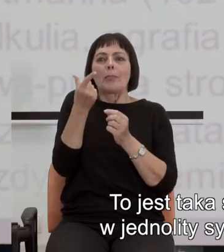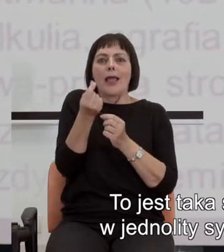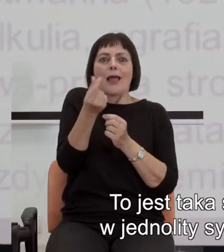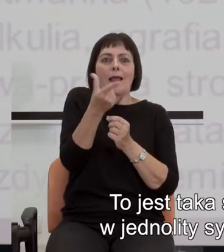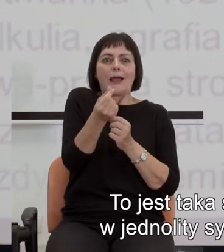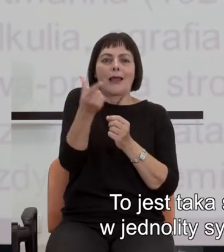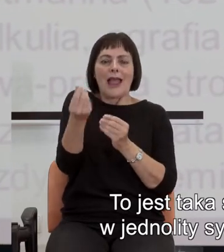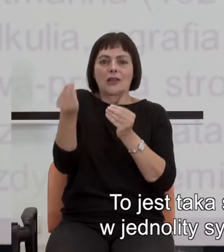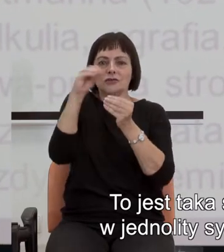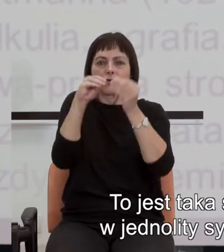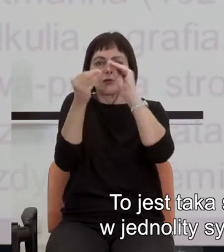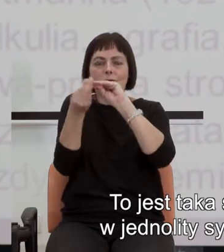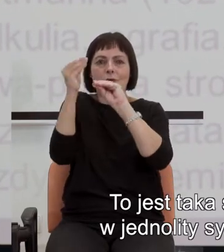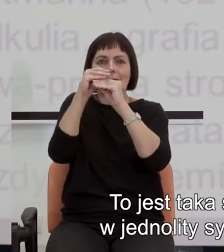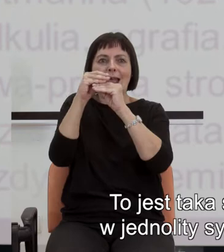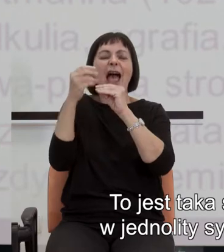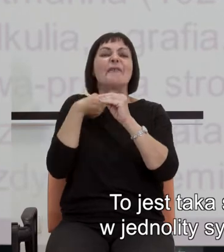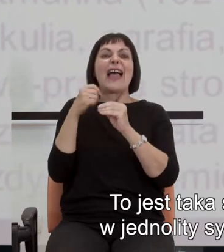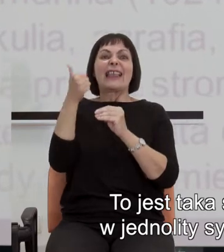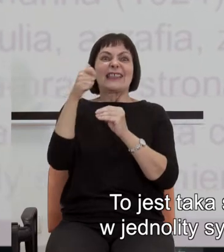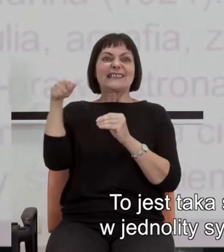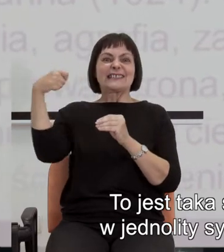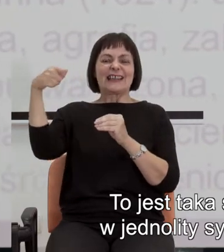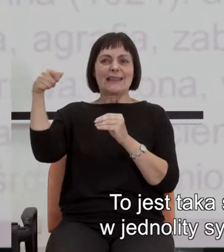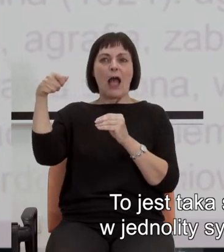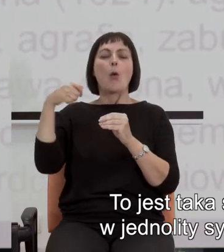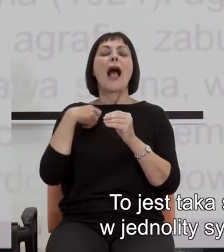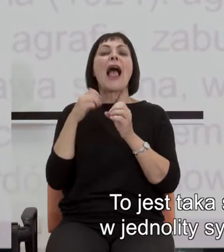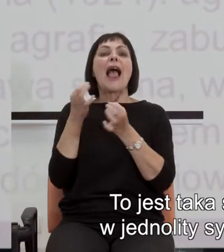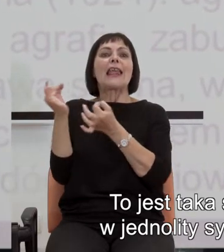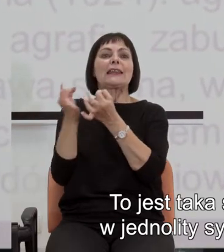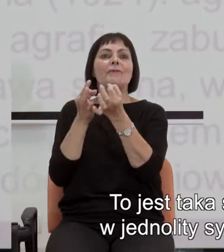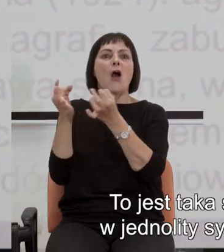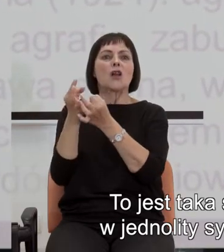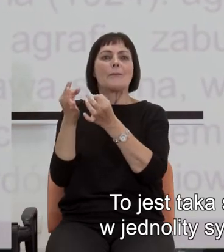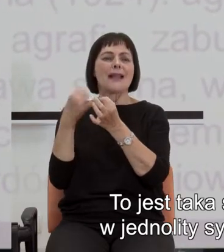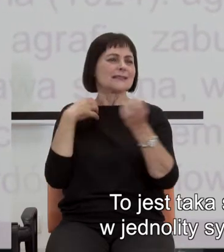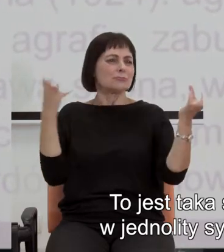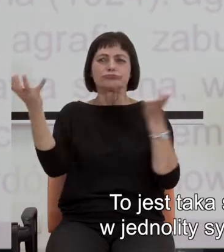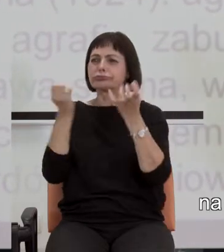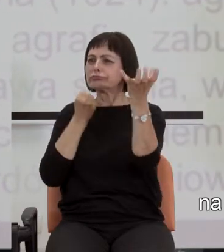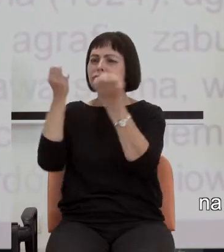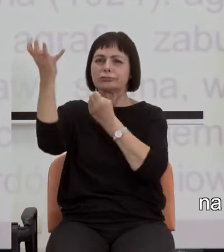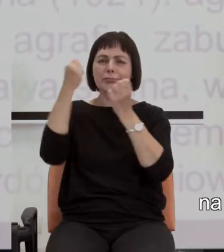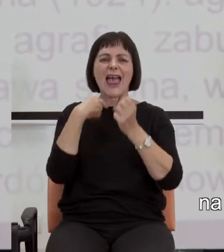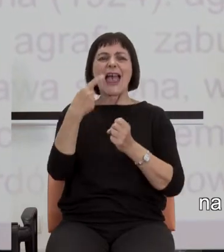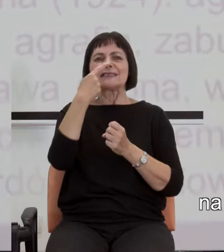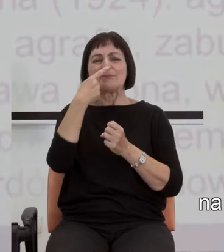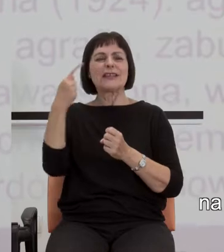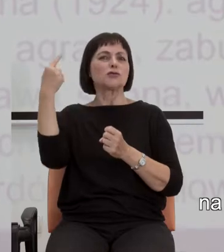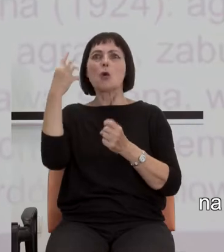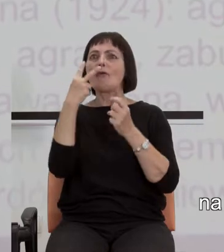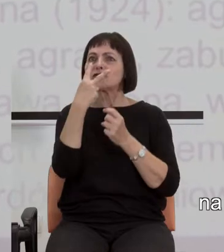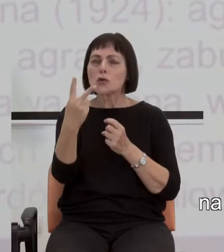czy składane są w jednolity sygnał informacje docierające z różnych zmysłów, na przykład wzroku,